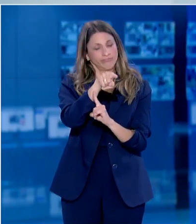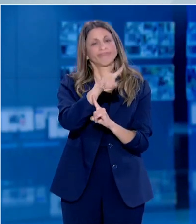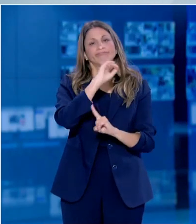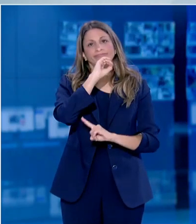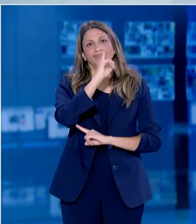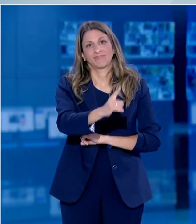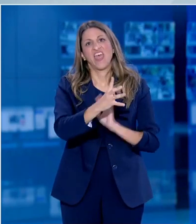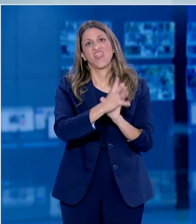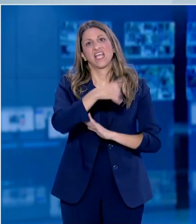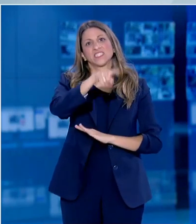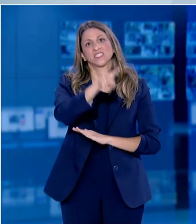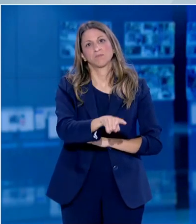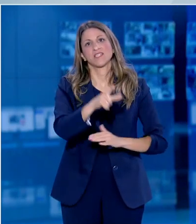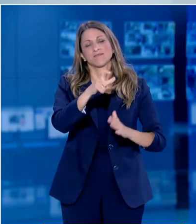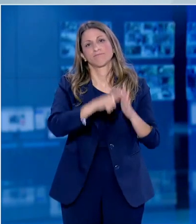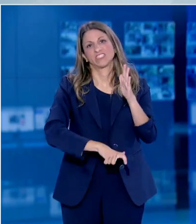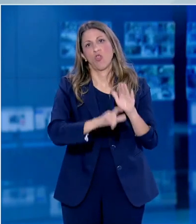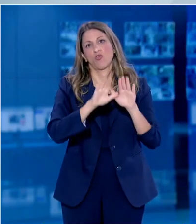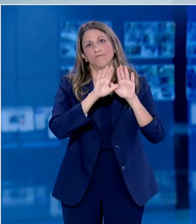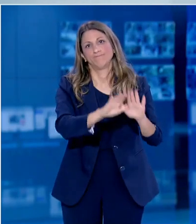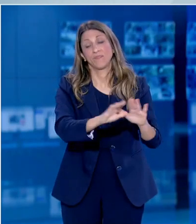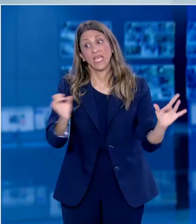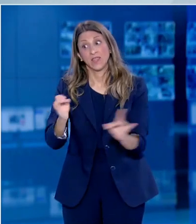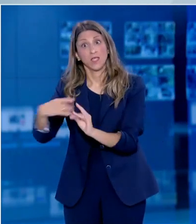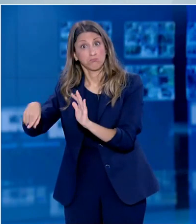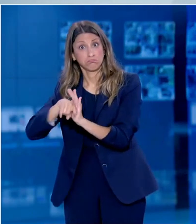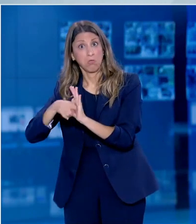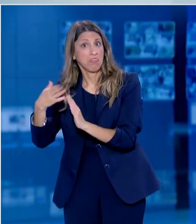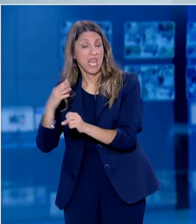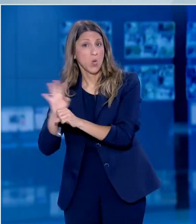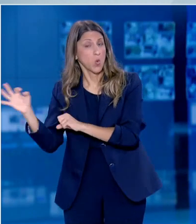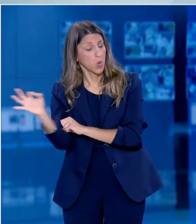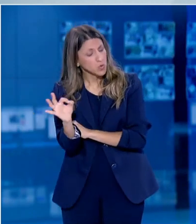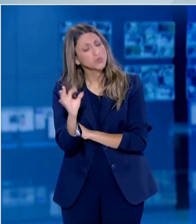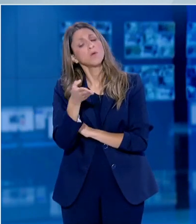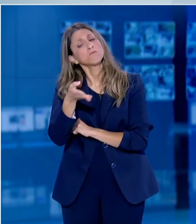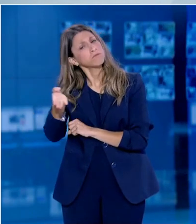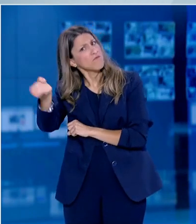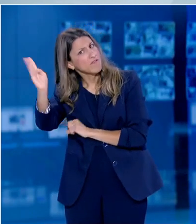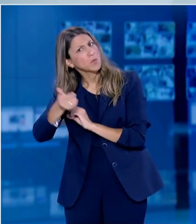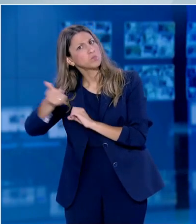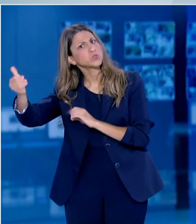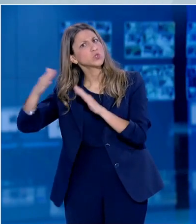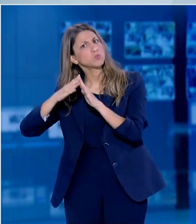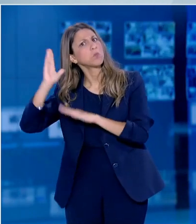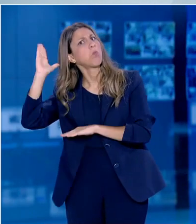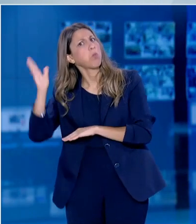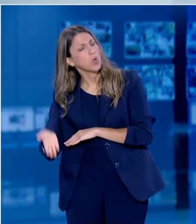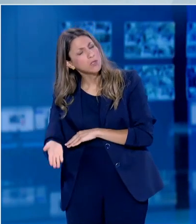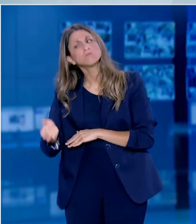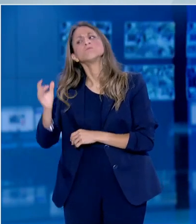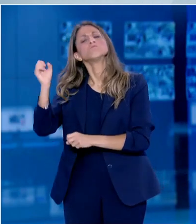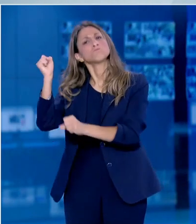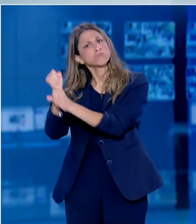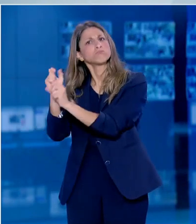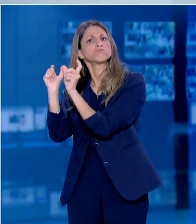καραντίνα ολοκληρώνεται υποχρεωτικά στο ξενοδοχείο. Αν το τεστ είναι αρνητικό υπάρχει δυνατότητα να αποχωρήσει κανείς από το ξενοδοχείο και να ολοκληρώσει